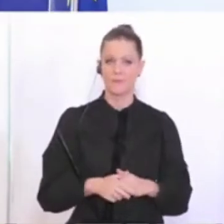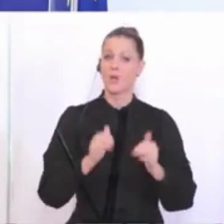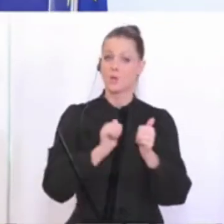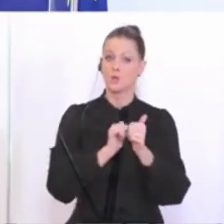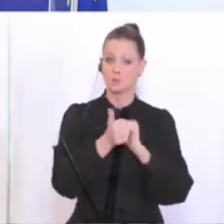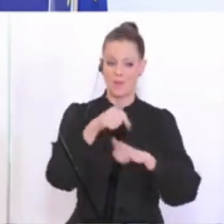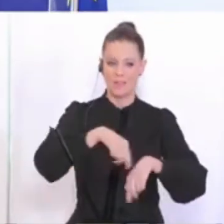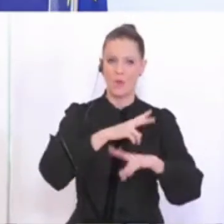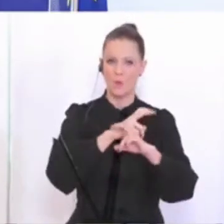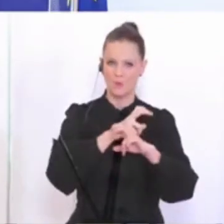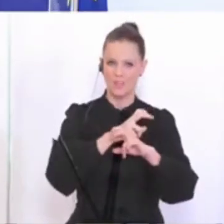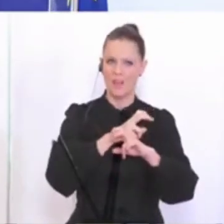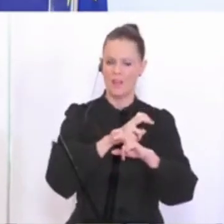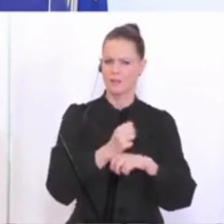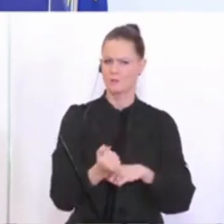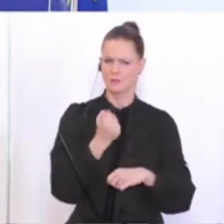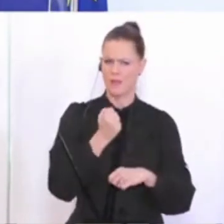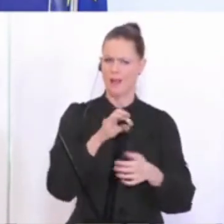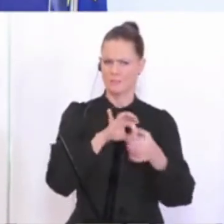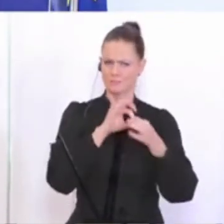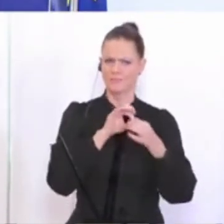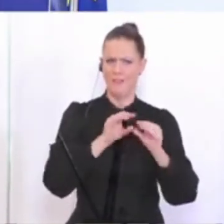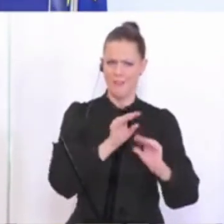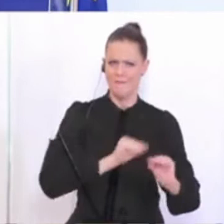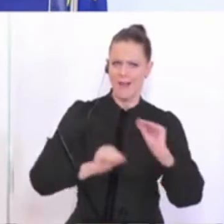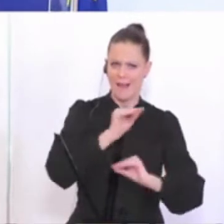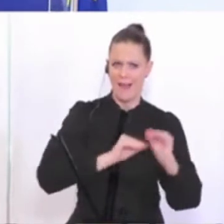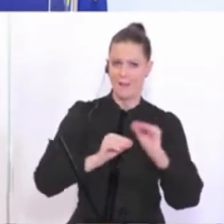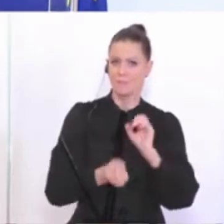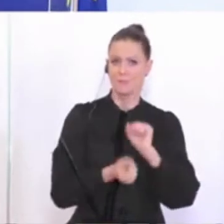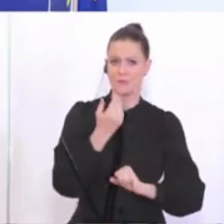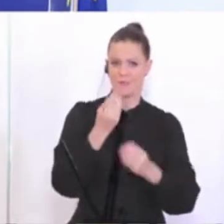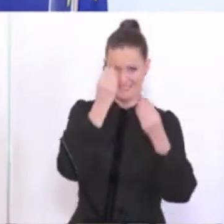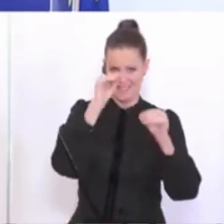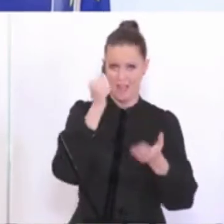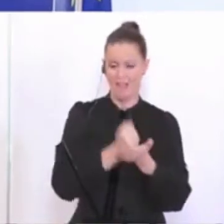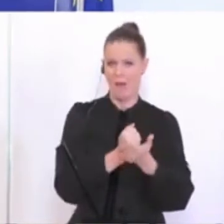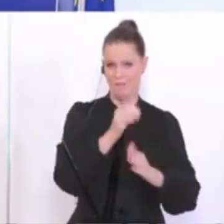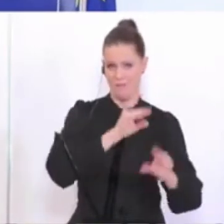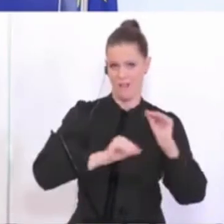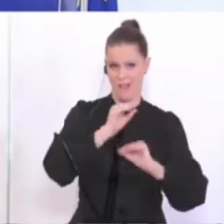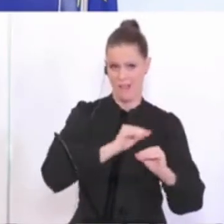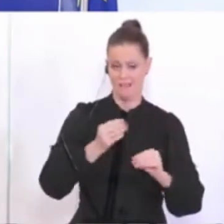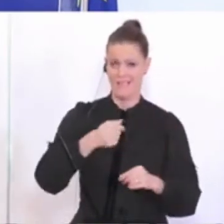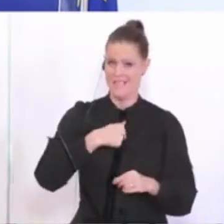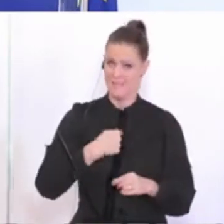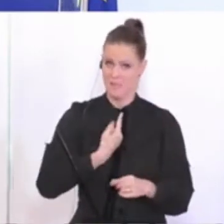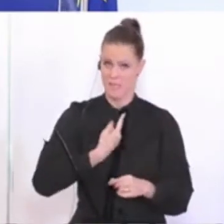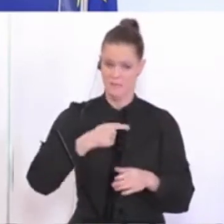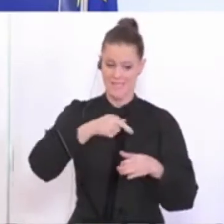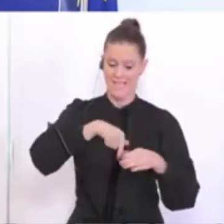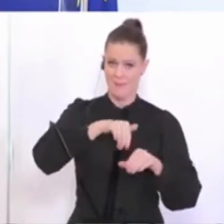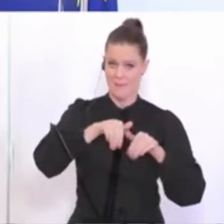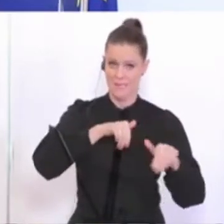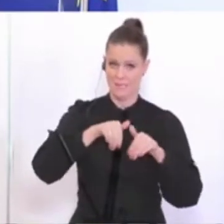Sport in Österreich findet ganz stark durch Vereine statt, vor allem ehrenamtliche Vereine. Und als Innenminister und als Innenministerium